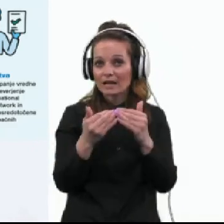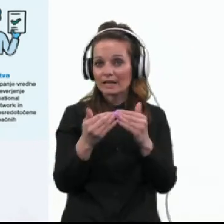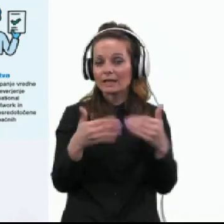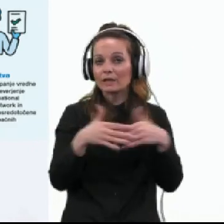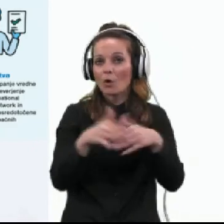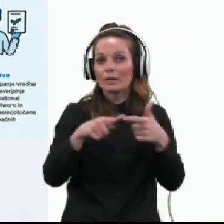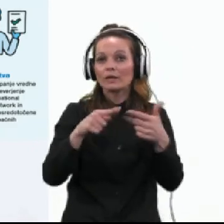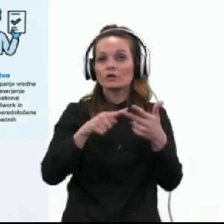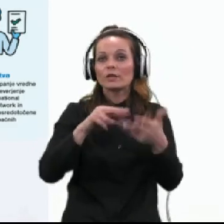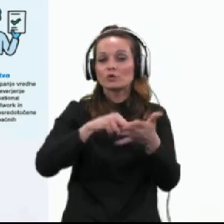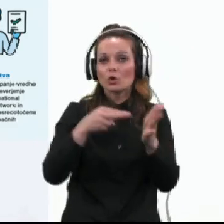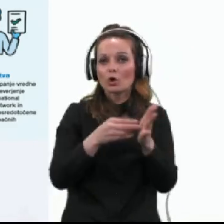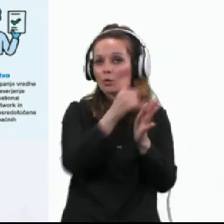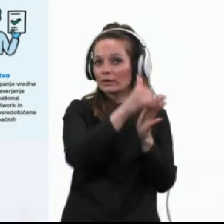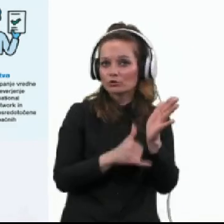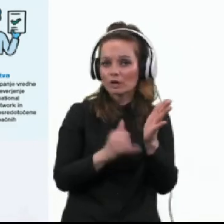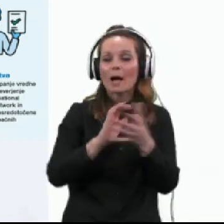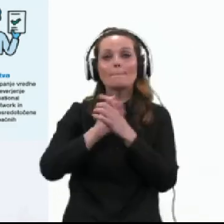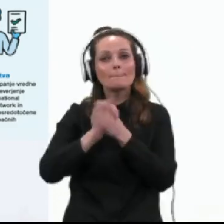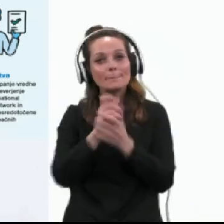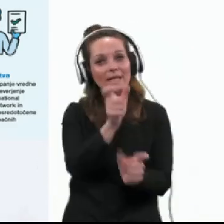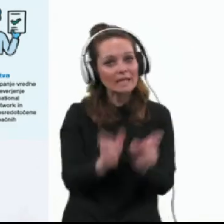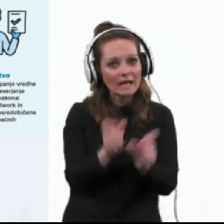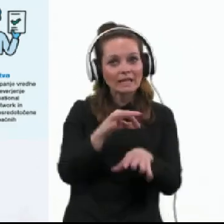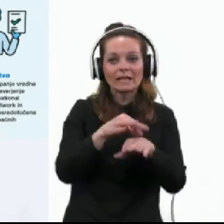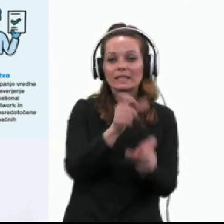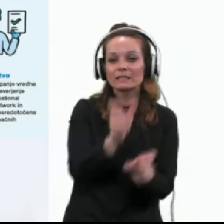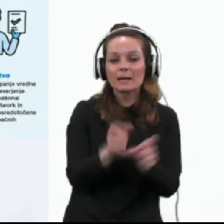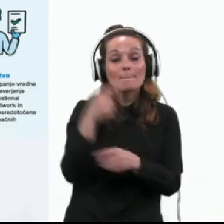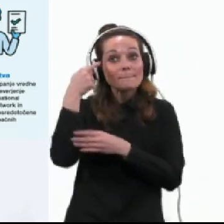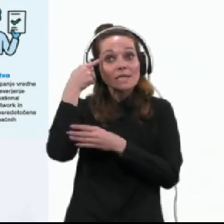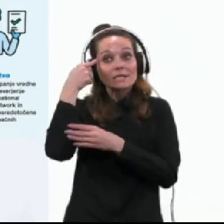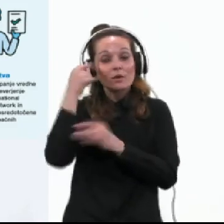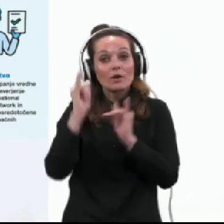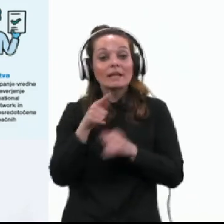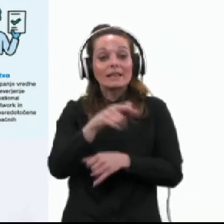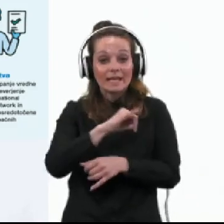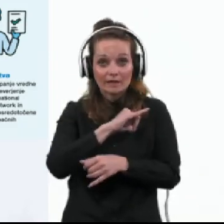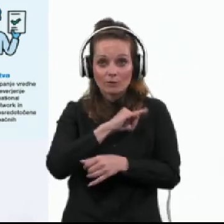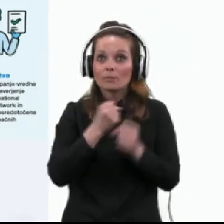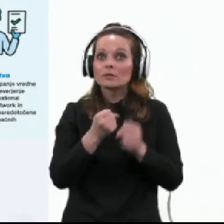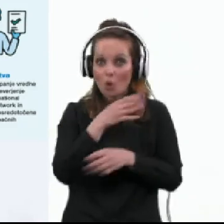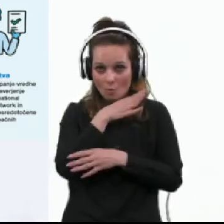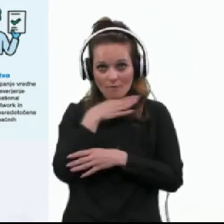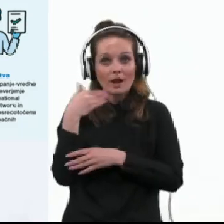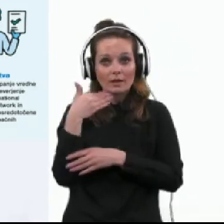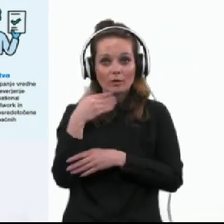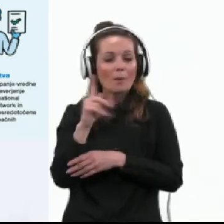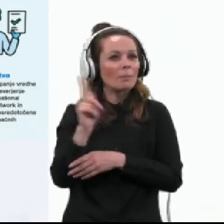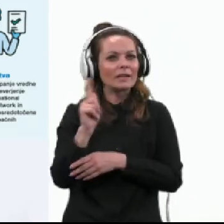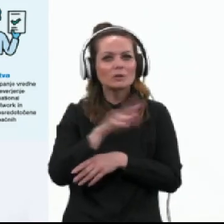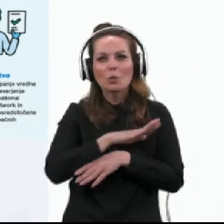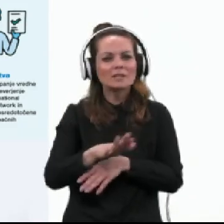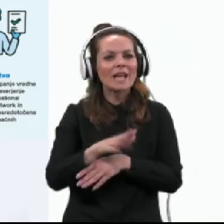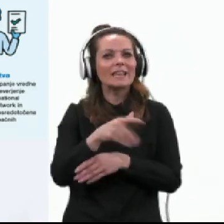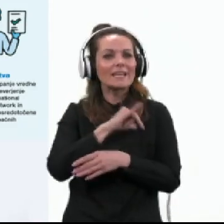strokovnih člankih, tudi pri prijateljih, zdravnikih. Menijo, da je teh informacij zelo veliko, da pa niso vse